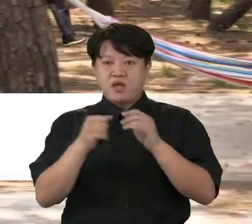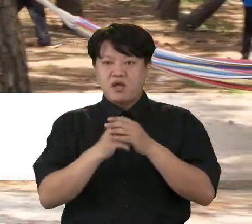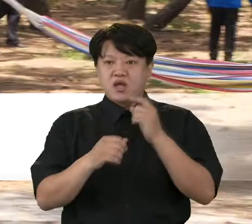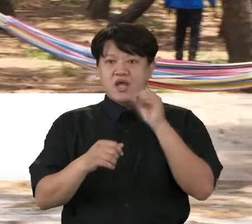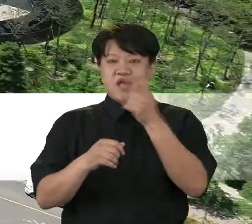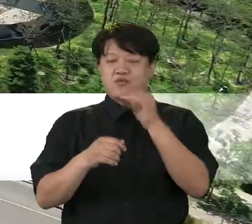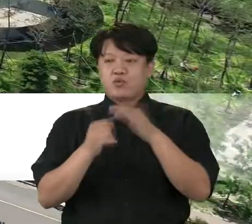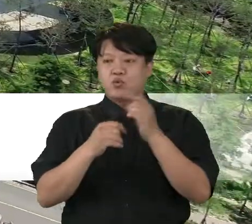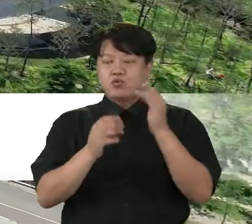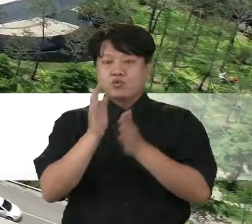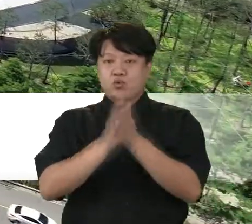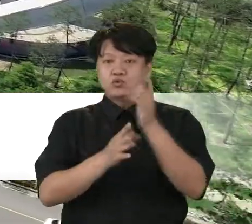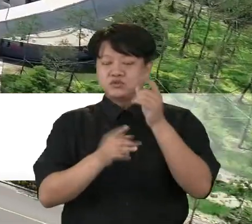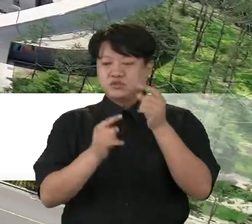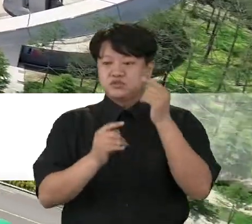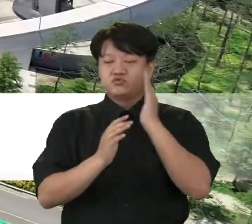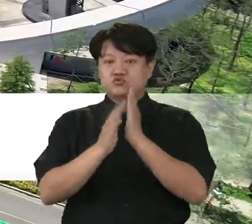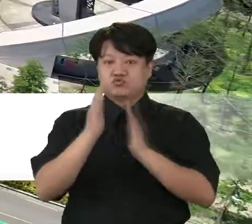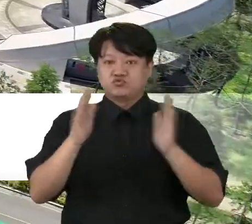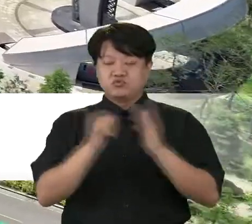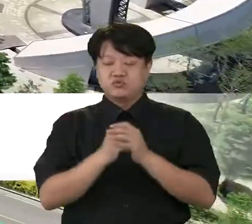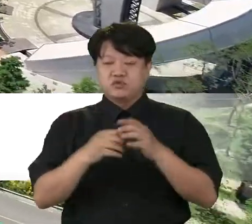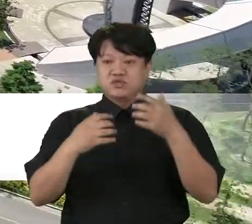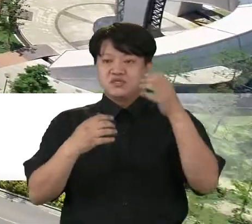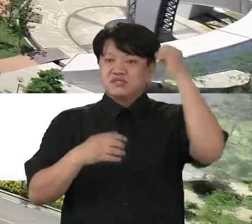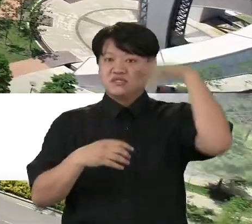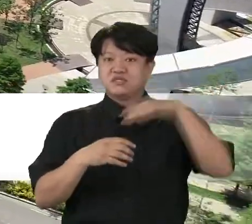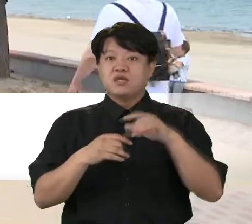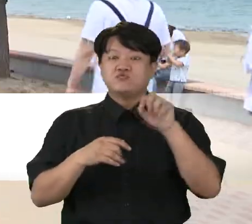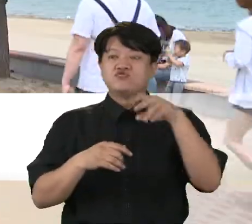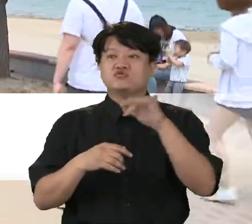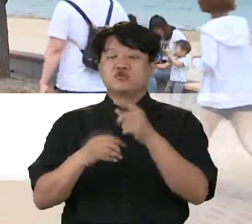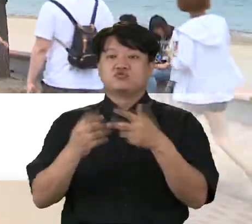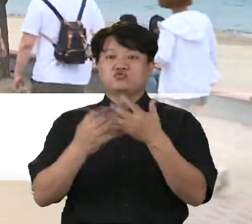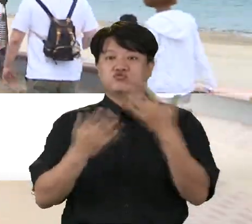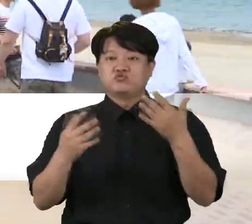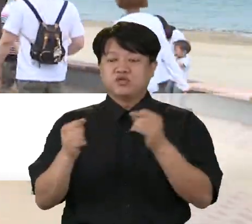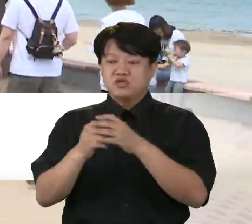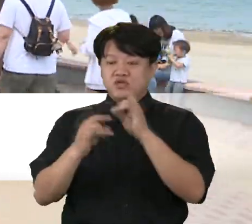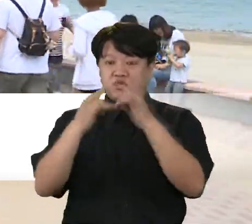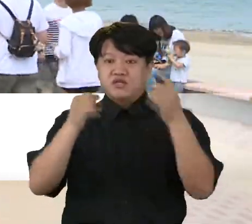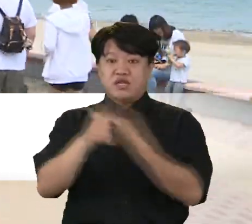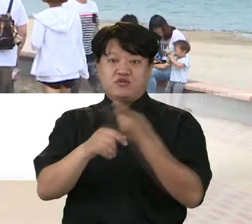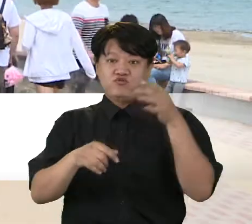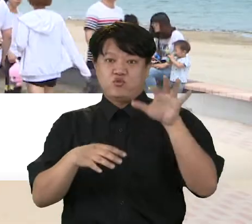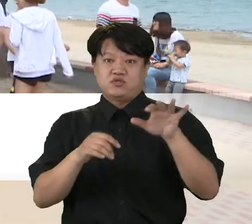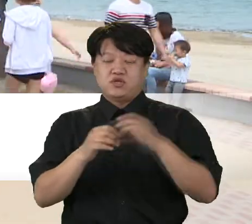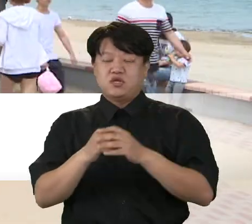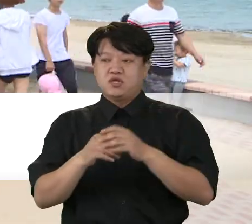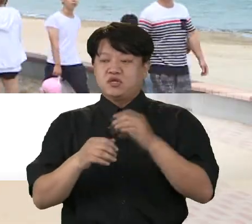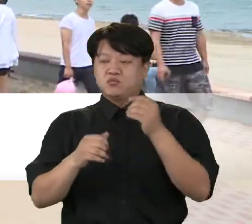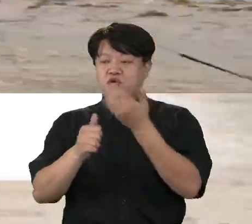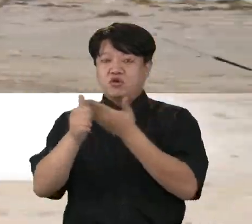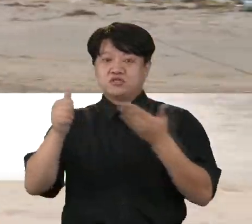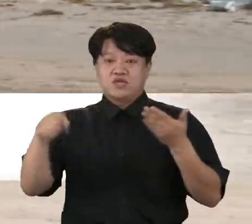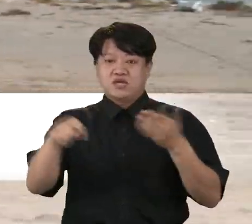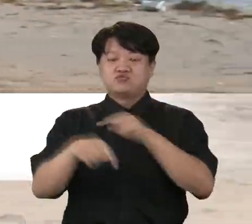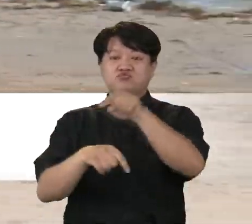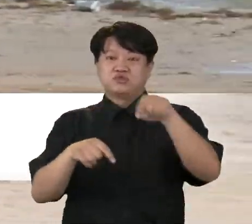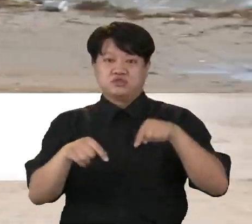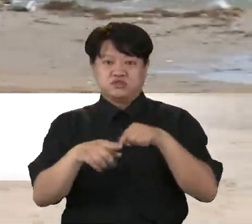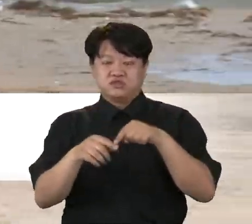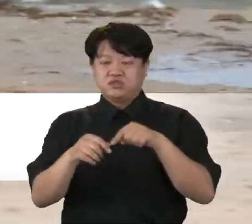해도도시숲, 흥해 북천수, 기계서숲해 도시숲과 영일대 해수욕장, 흥해 용안리 해변,